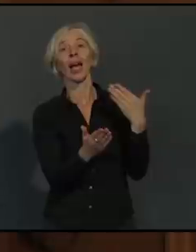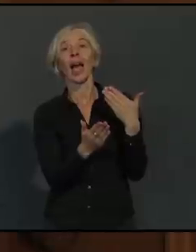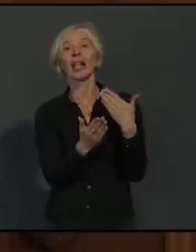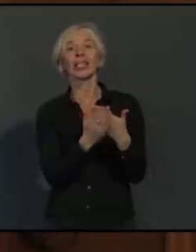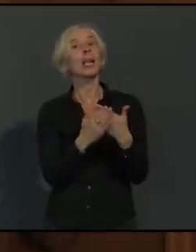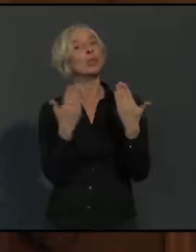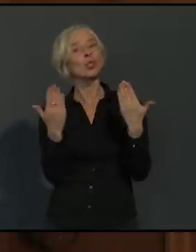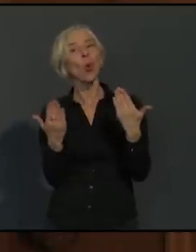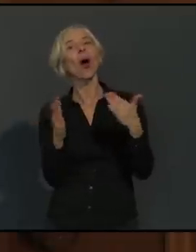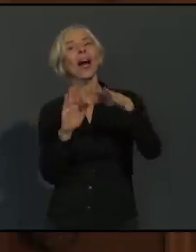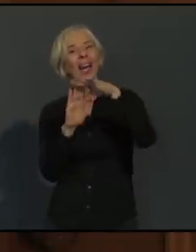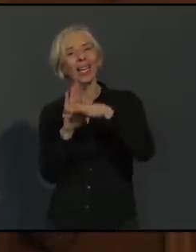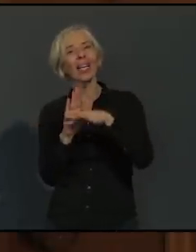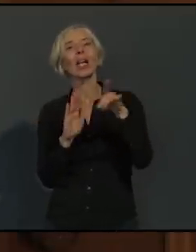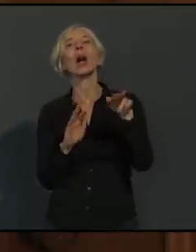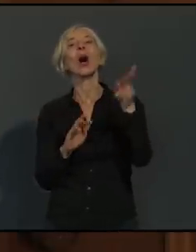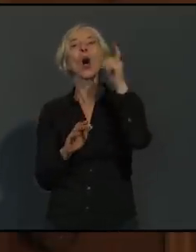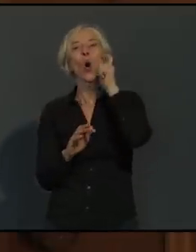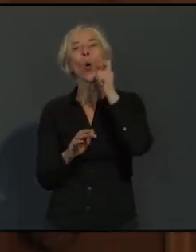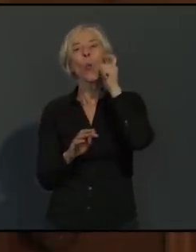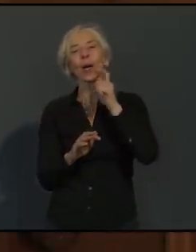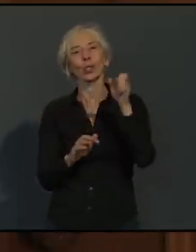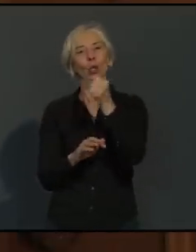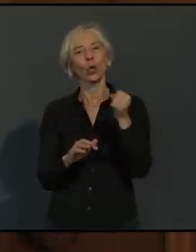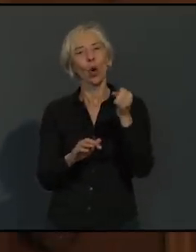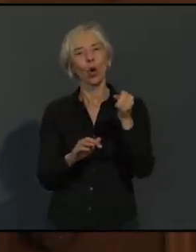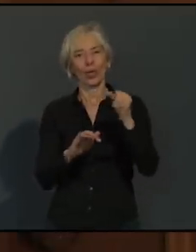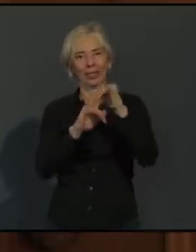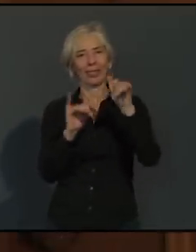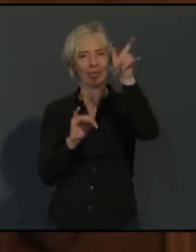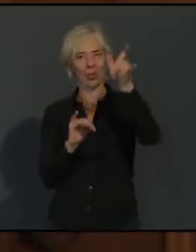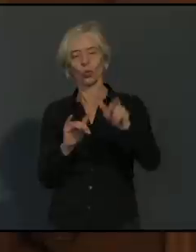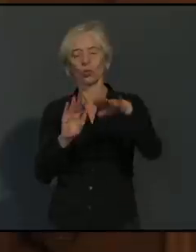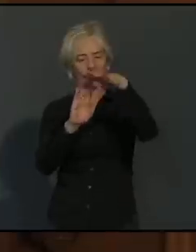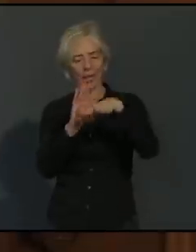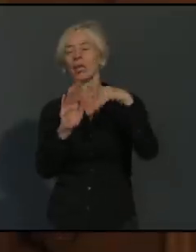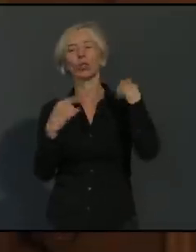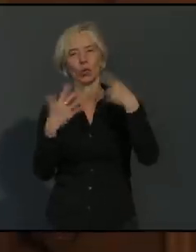übernommen, dass wir in Pflegeheimen es derzeit nicht zulassen, dass dort Infizierte arbeiten.